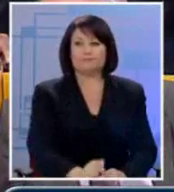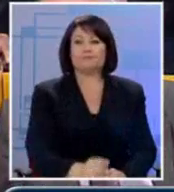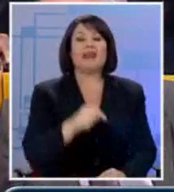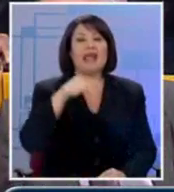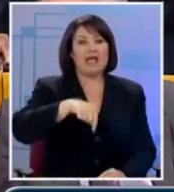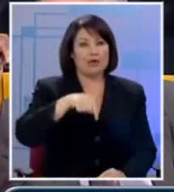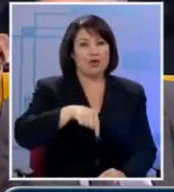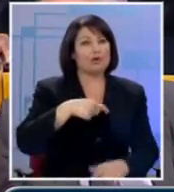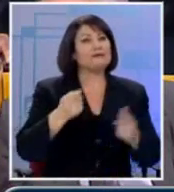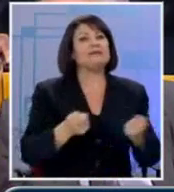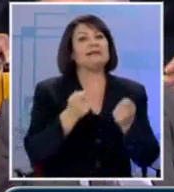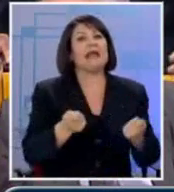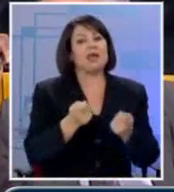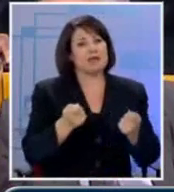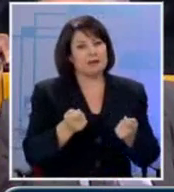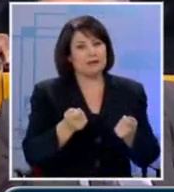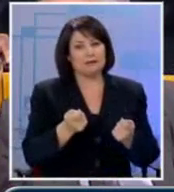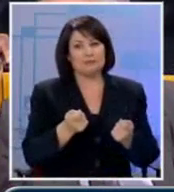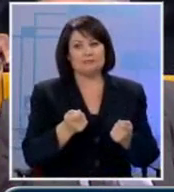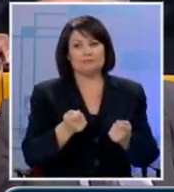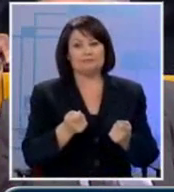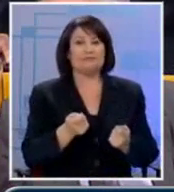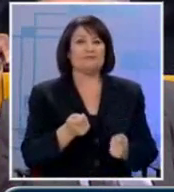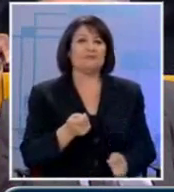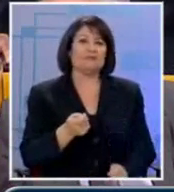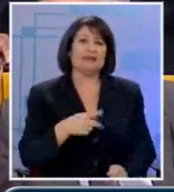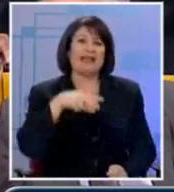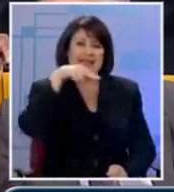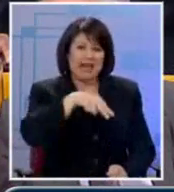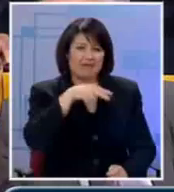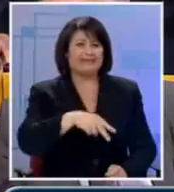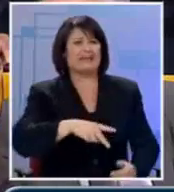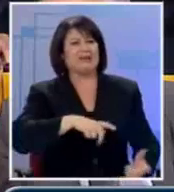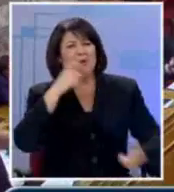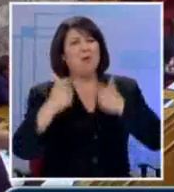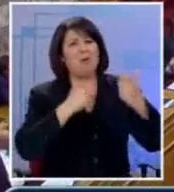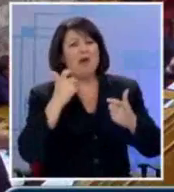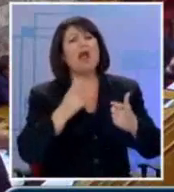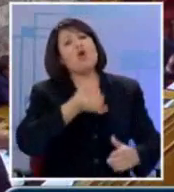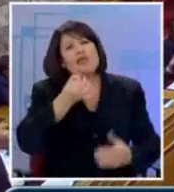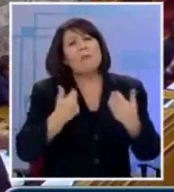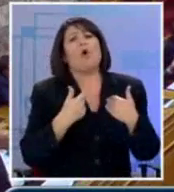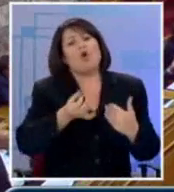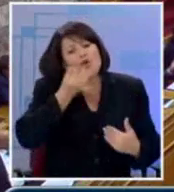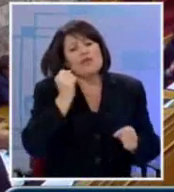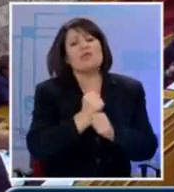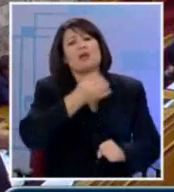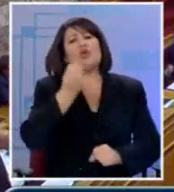εδώ συνέβη, κύριε Ραφαζάνη, να χτυπιέστε. Κύριε Βενζέλο. Θα πω αυτά που έχω να πω.